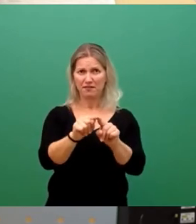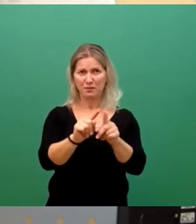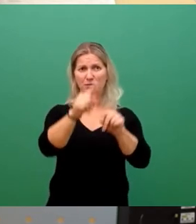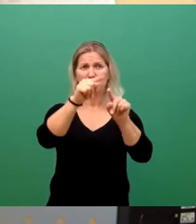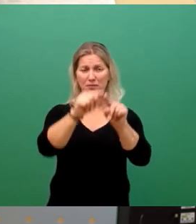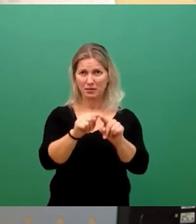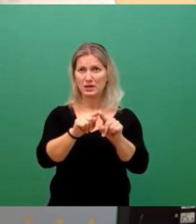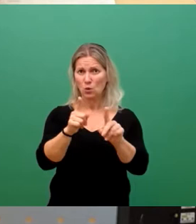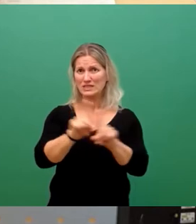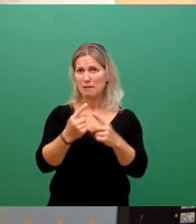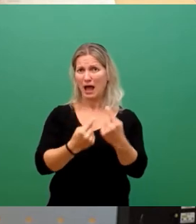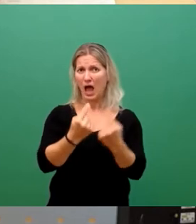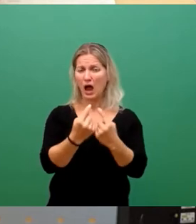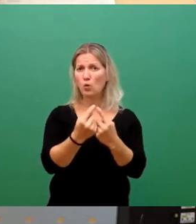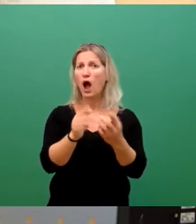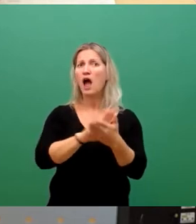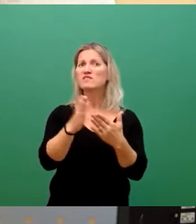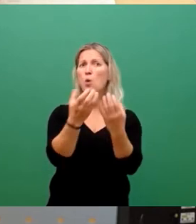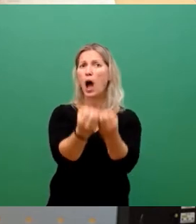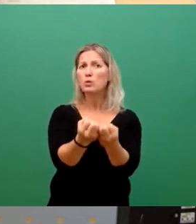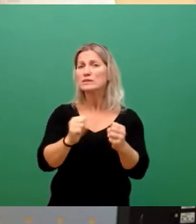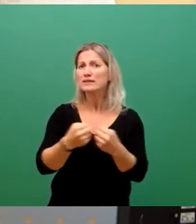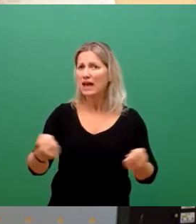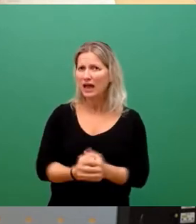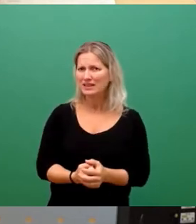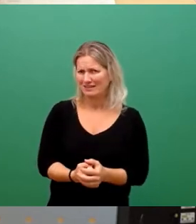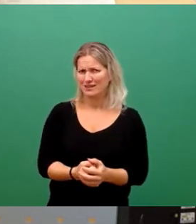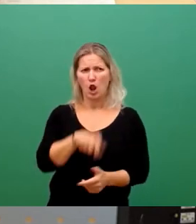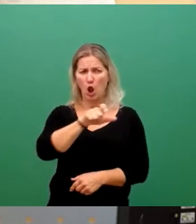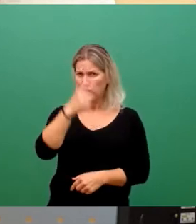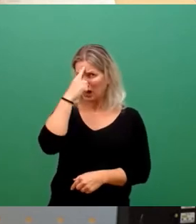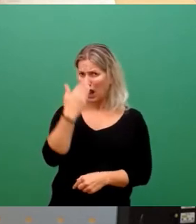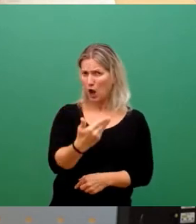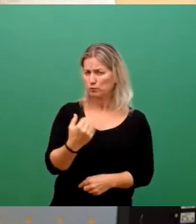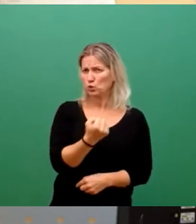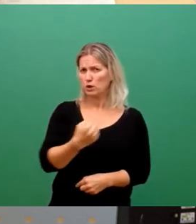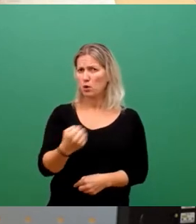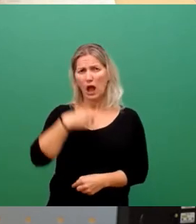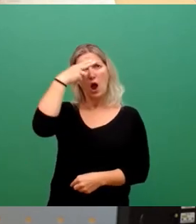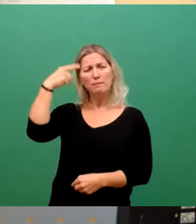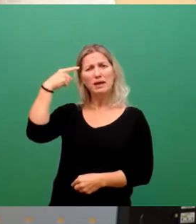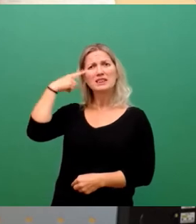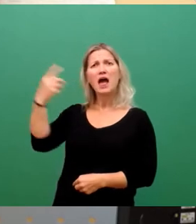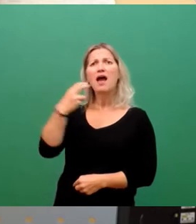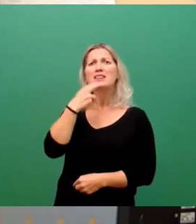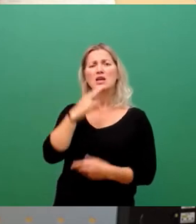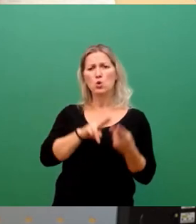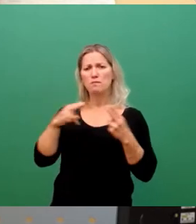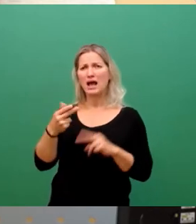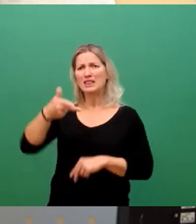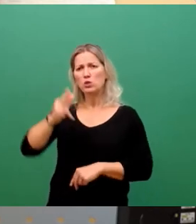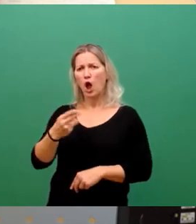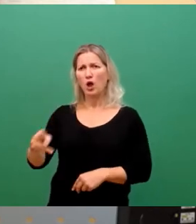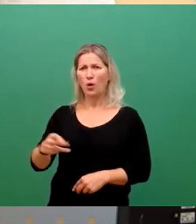Reaktor, die kann man ja nicht einfach mal so ausmachen. Was denken sich die Leute eigentlich? Was denkt sich Herr Habeck mit einer Energieumlage von 300 Euro? Was sind denn 300